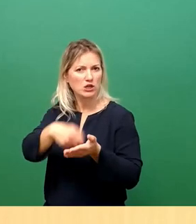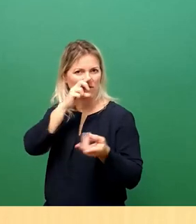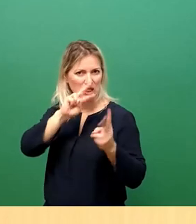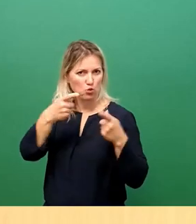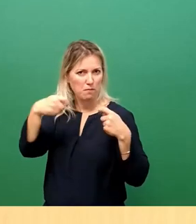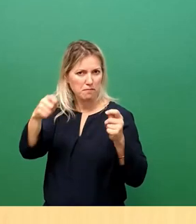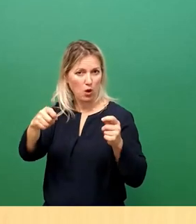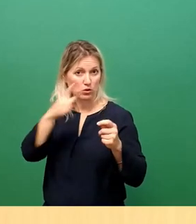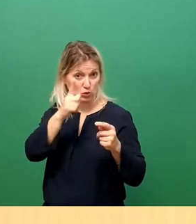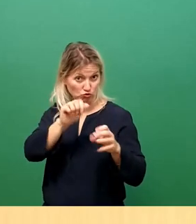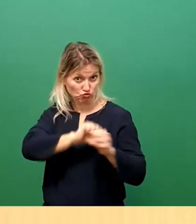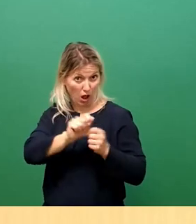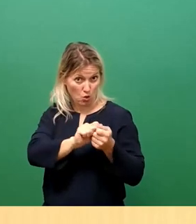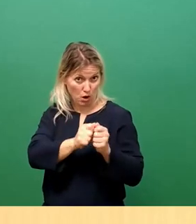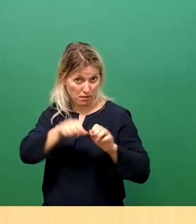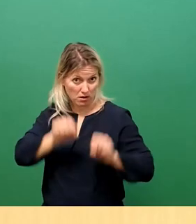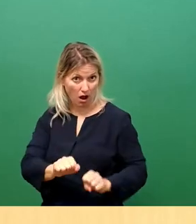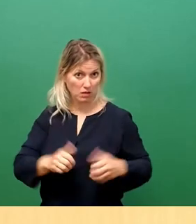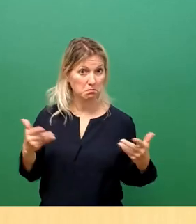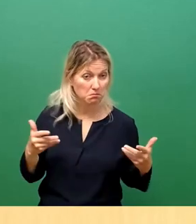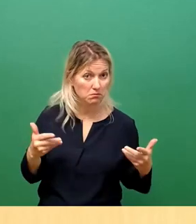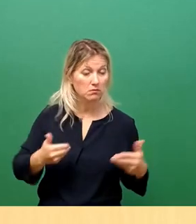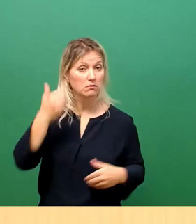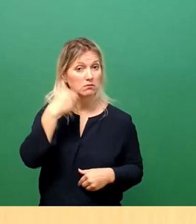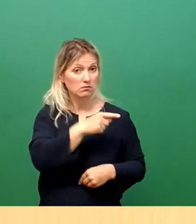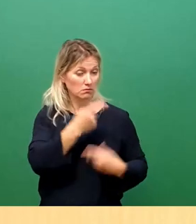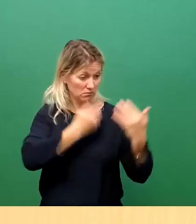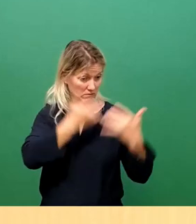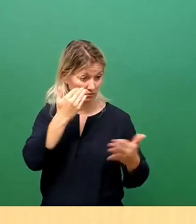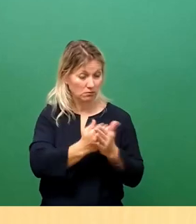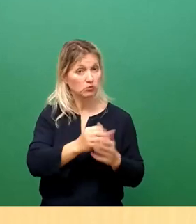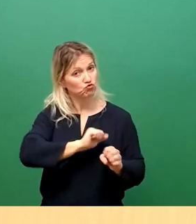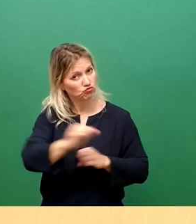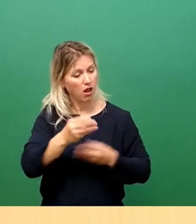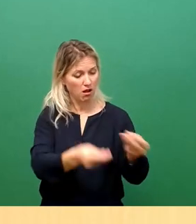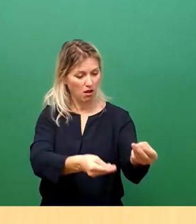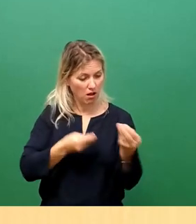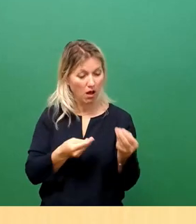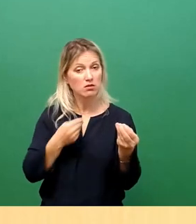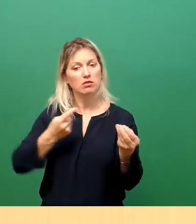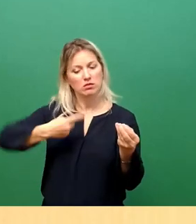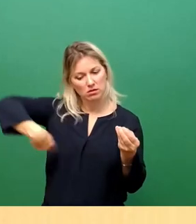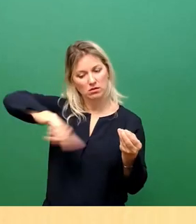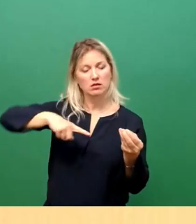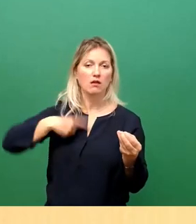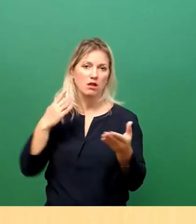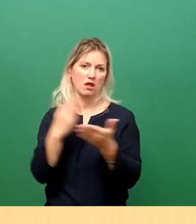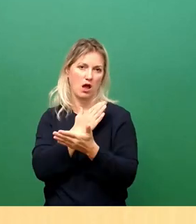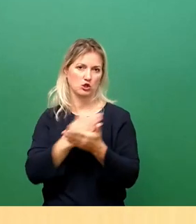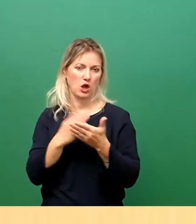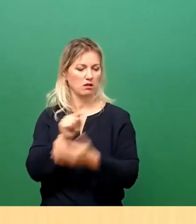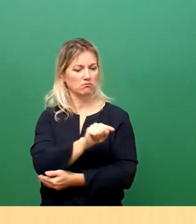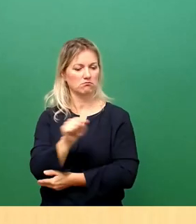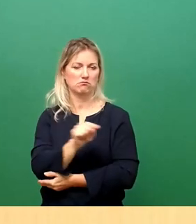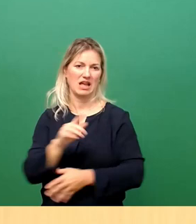Und dann legen Sie uns bitte dieses unverzüglich vor, sodass wir hier entscheiden können, dass wir schnellstmöglich